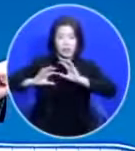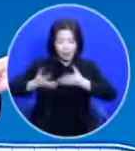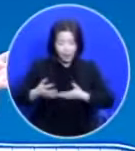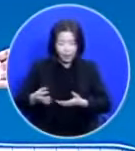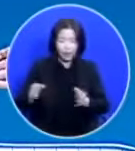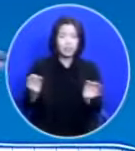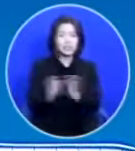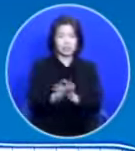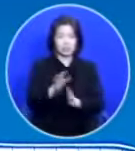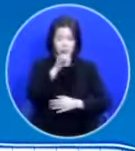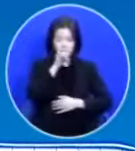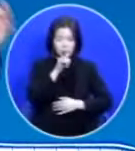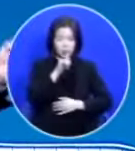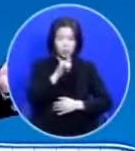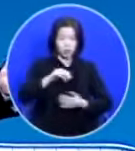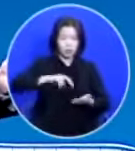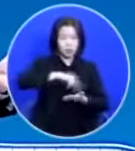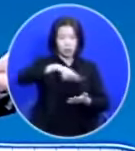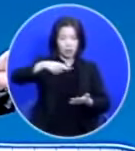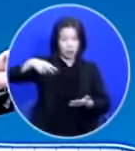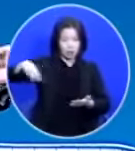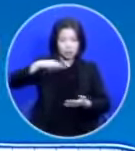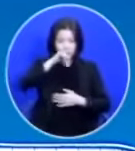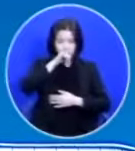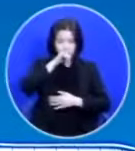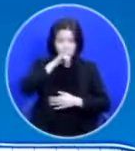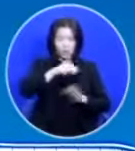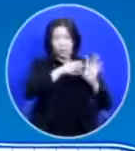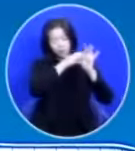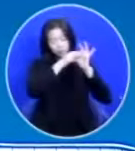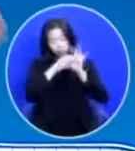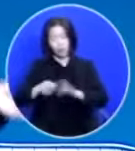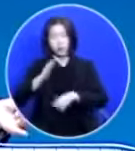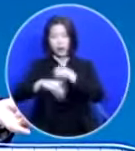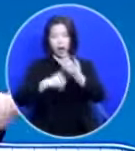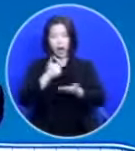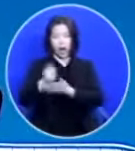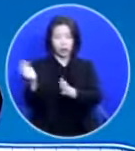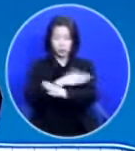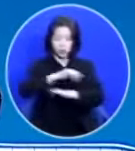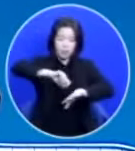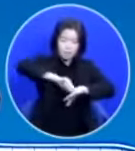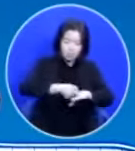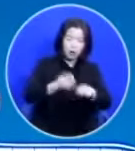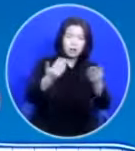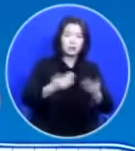되죠 유리 방황하게 되죠 계속 하나님으로부터 징계를 받죠